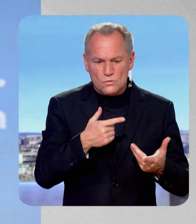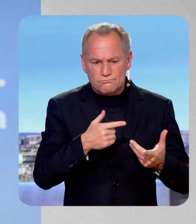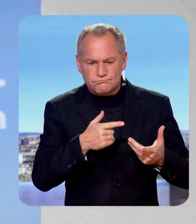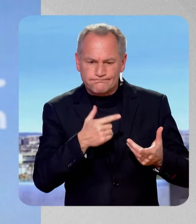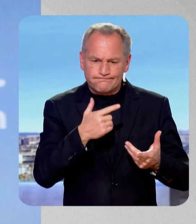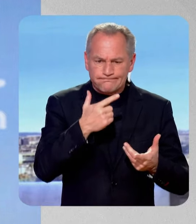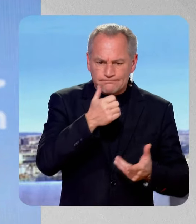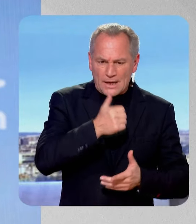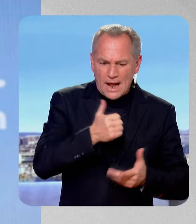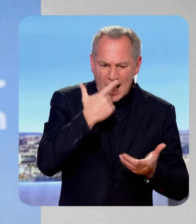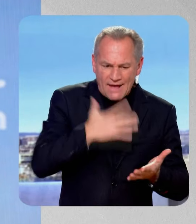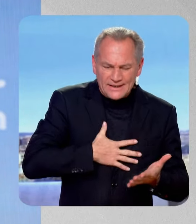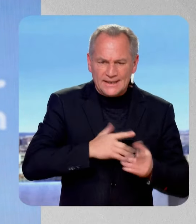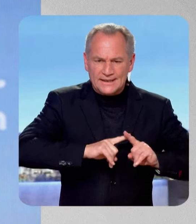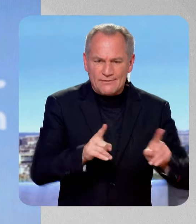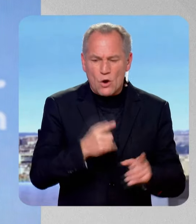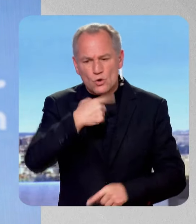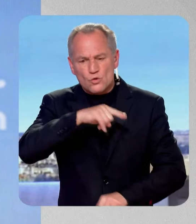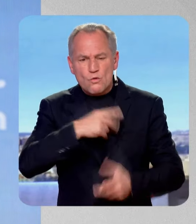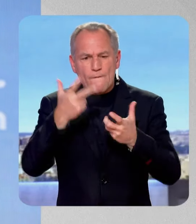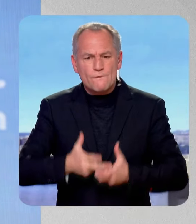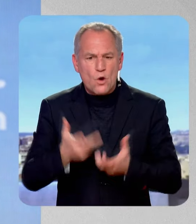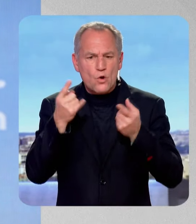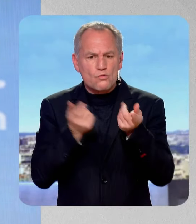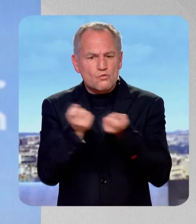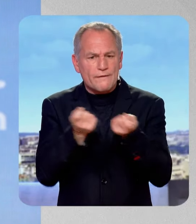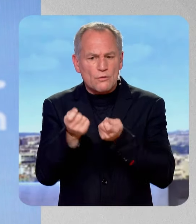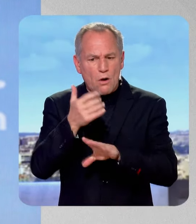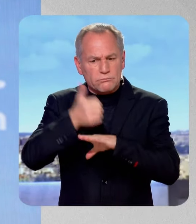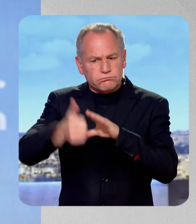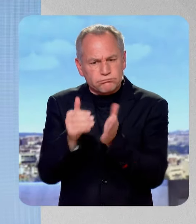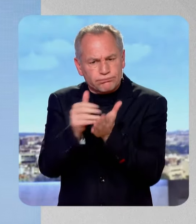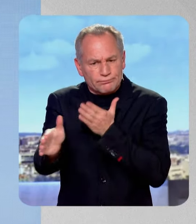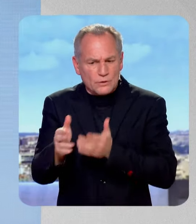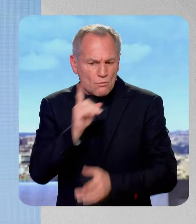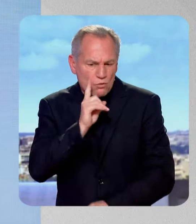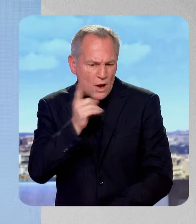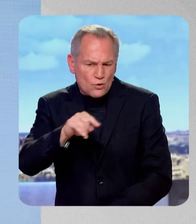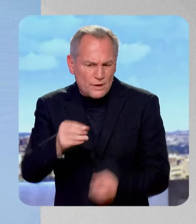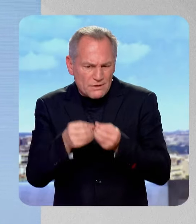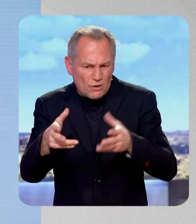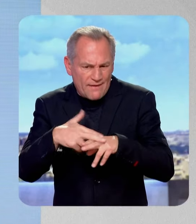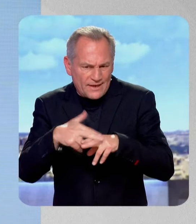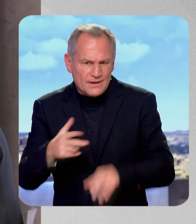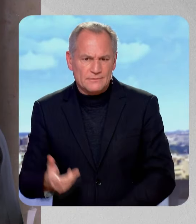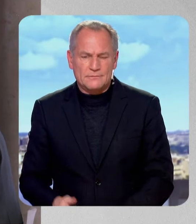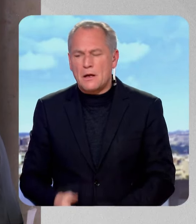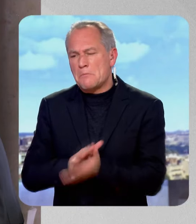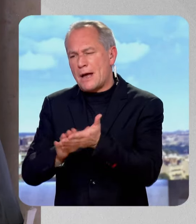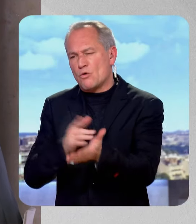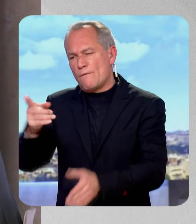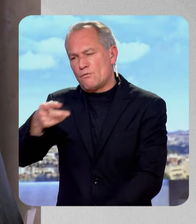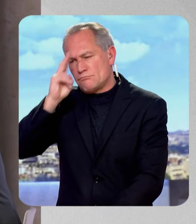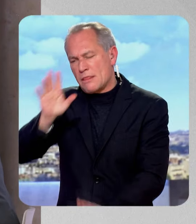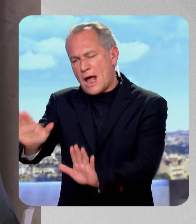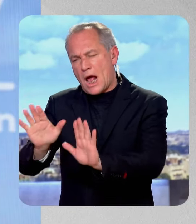des raisons différentes de vouloir faire tomber ce gouvernement, mais qu'il est fondamentalement illégitime. – vous rejoignez sur la censure ? ne soyez pas ridicules, honnêtement. Non